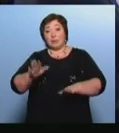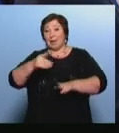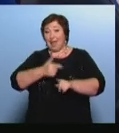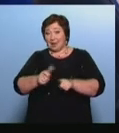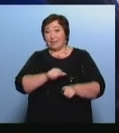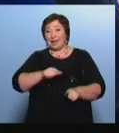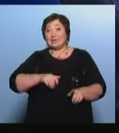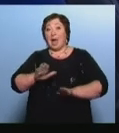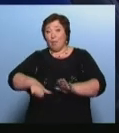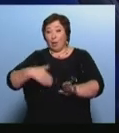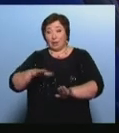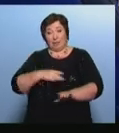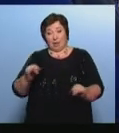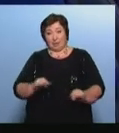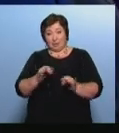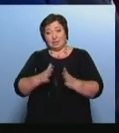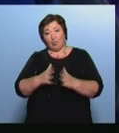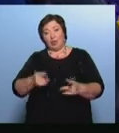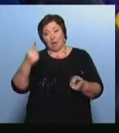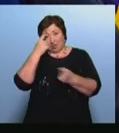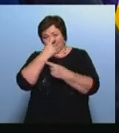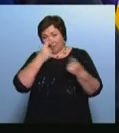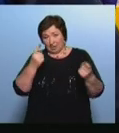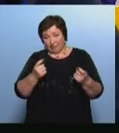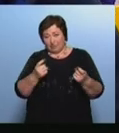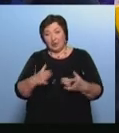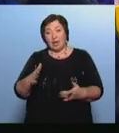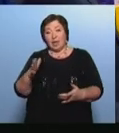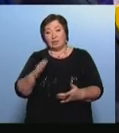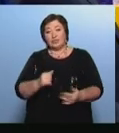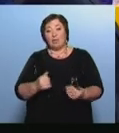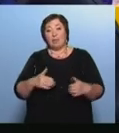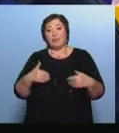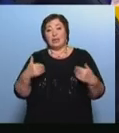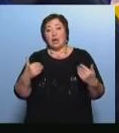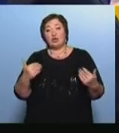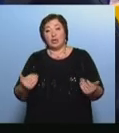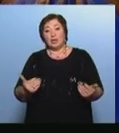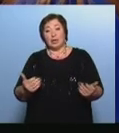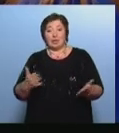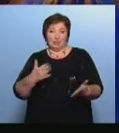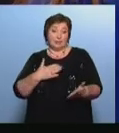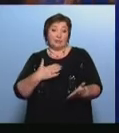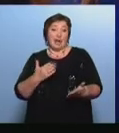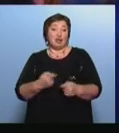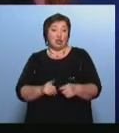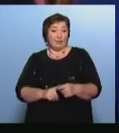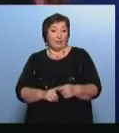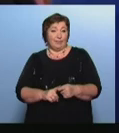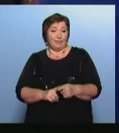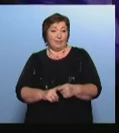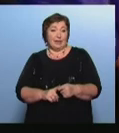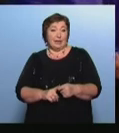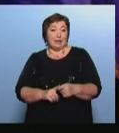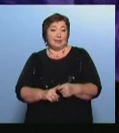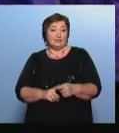была интересной и более информативной Мой коллега Никита создавал приложение для наших продуктов Получится